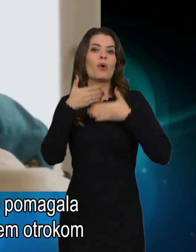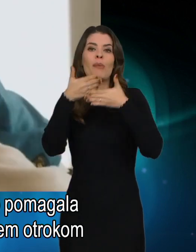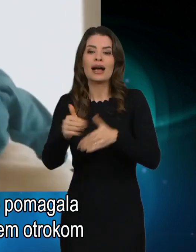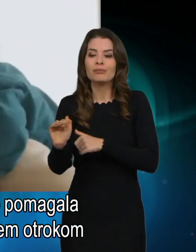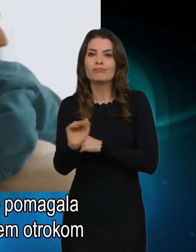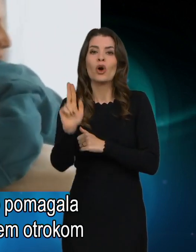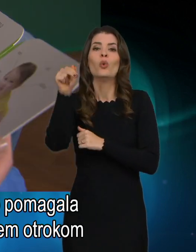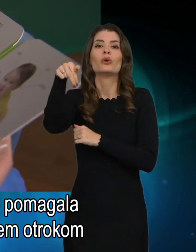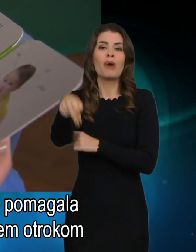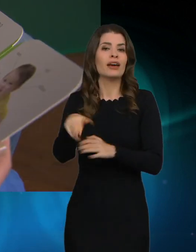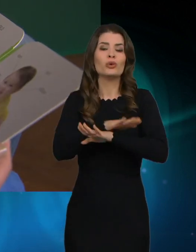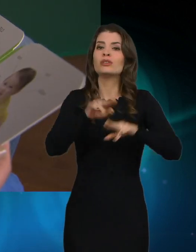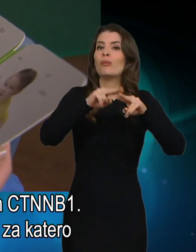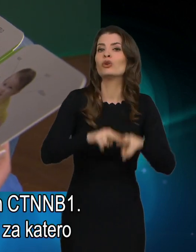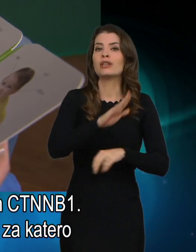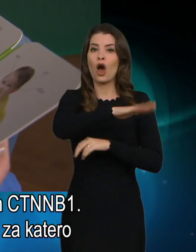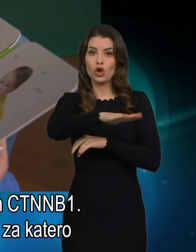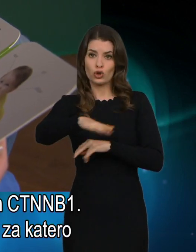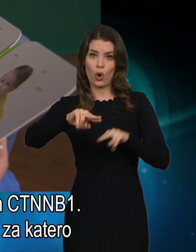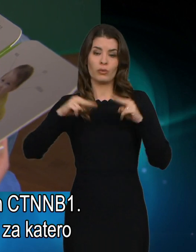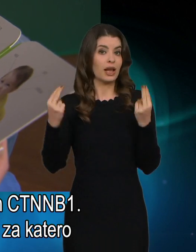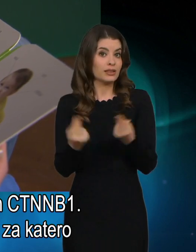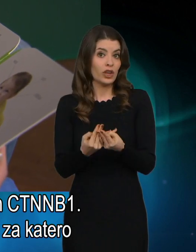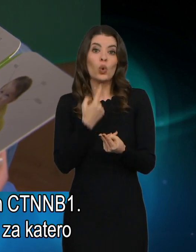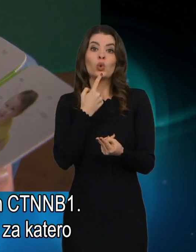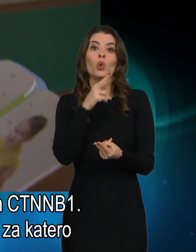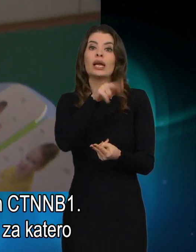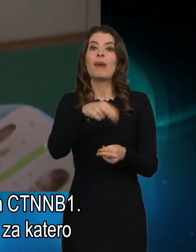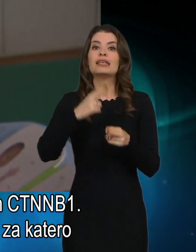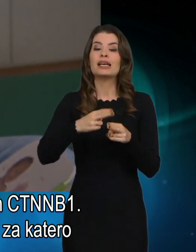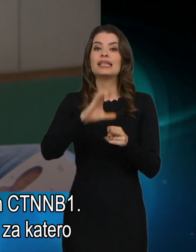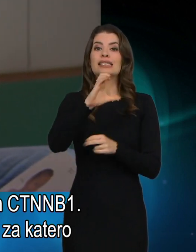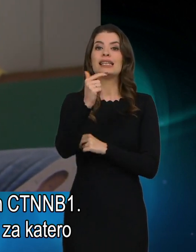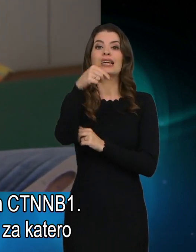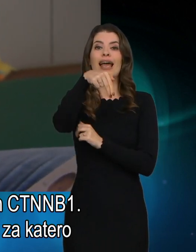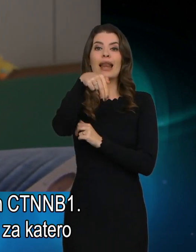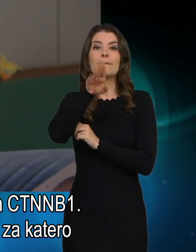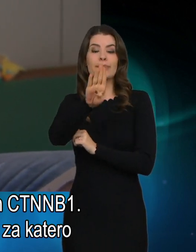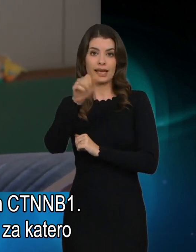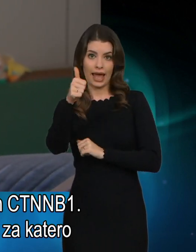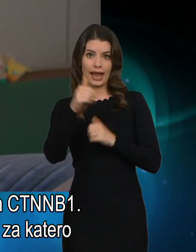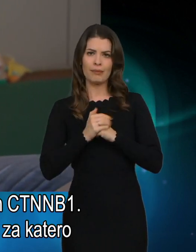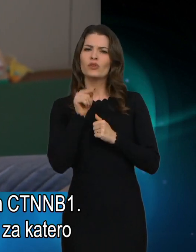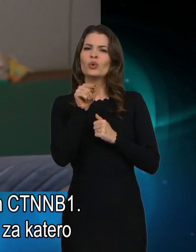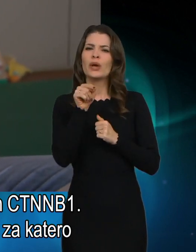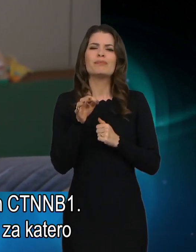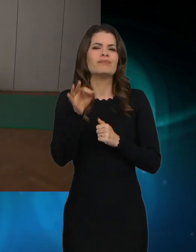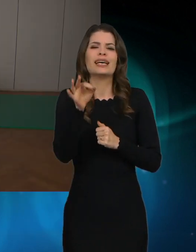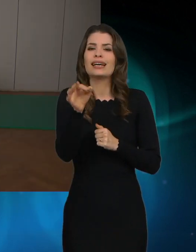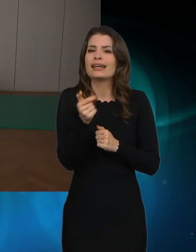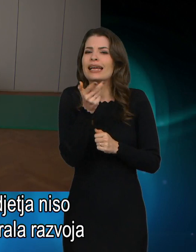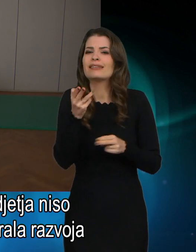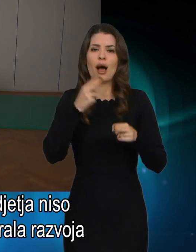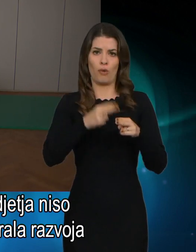urbanu in vsem otrokom po svetu sindromom CTNNB1. To je redka bolezen, za